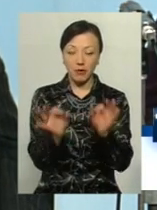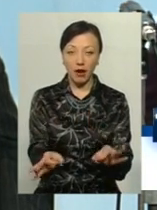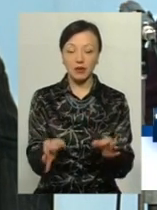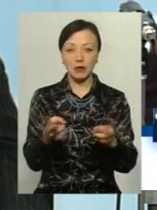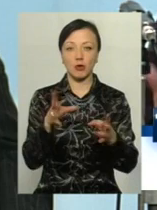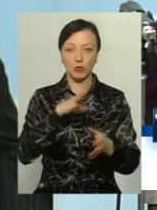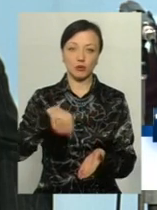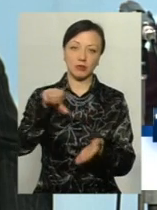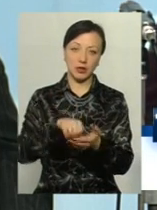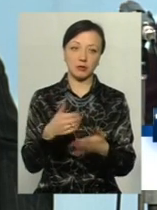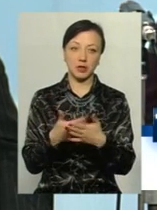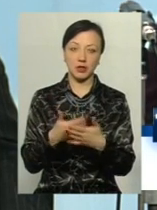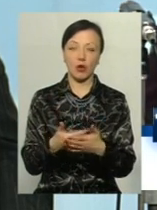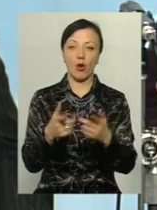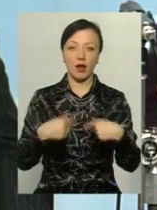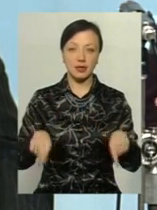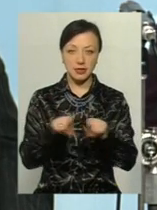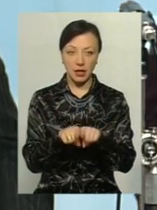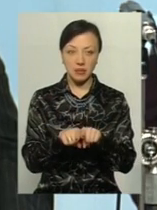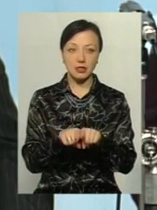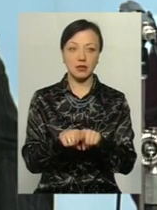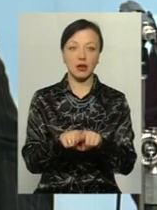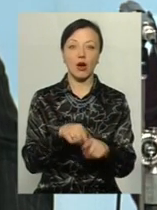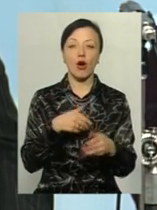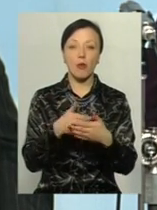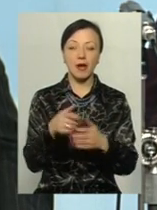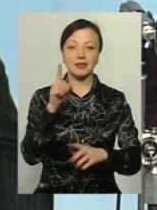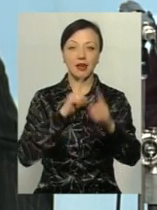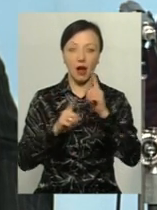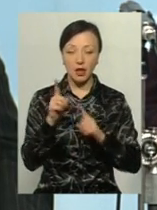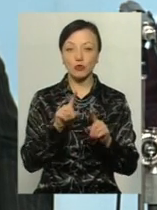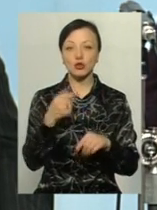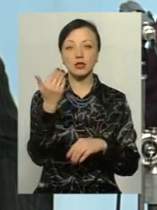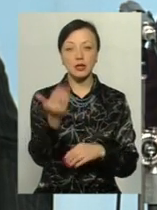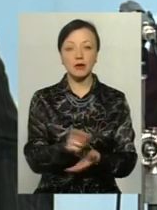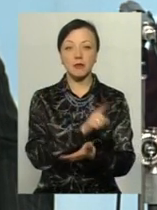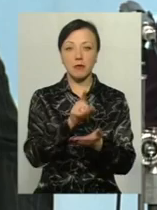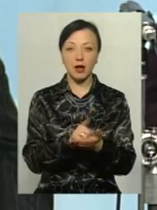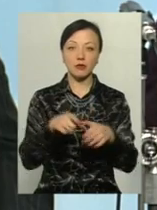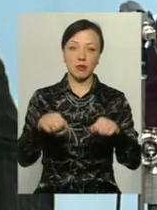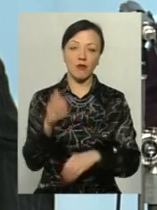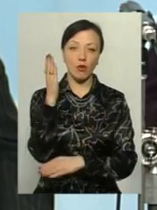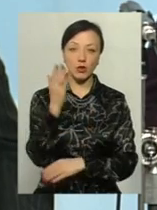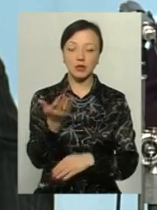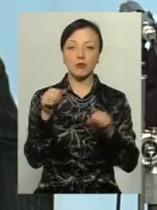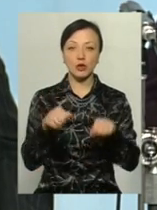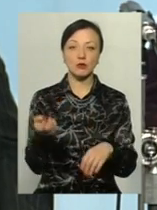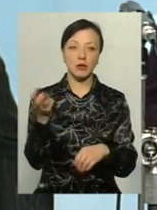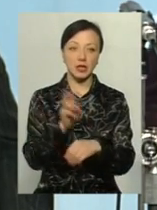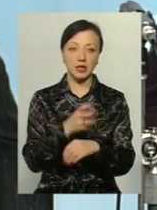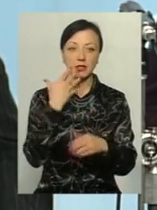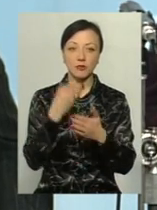бути, наприклад, членом організації в громадській раді, того, щоб ти маєш право голосу, ти можеш прийти